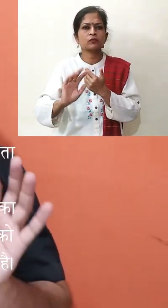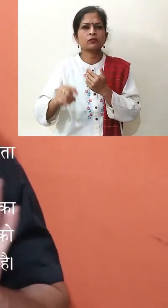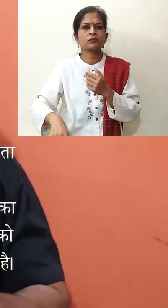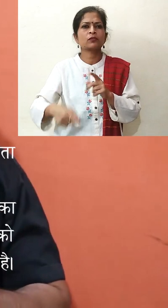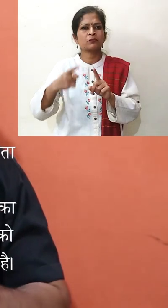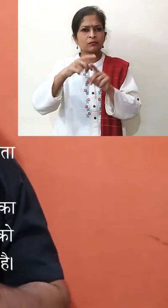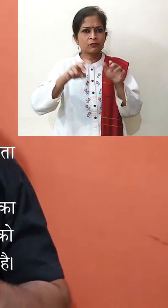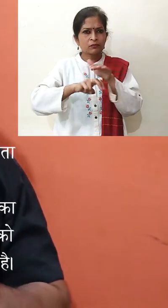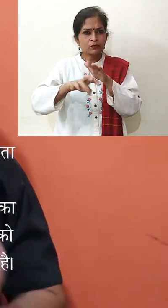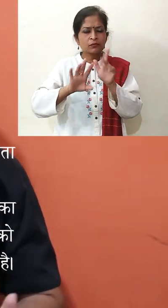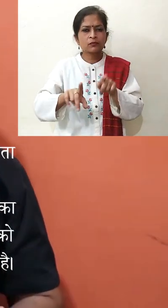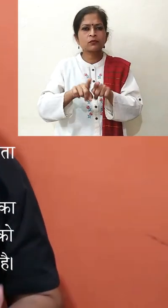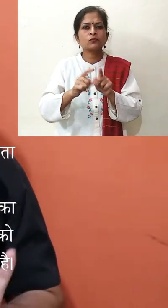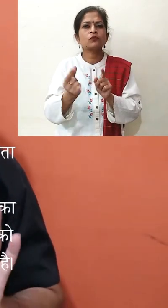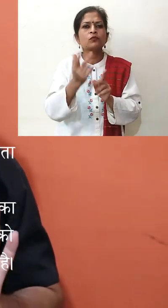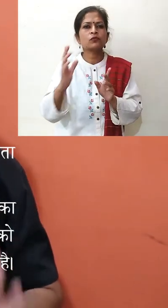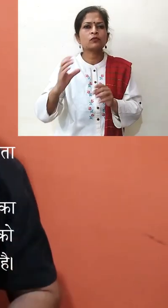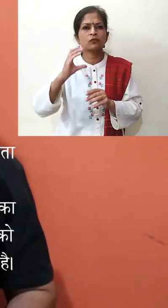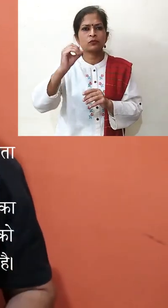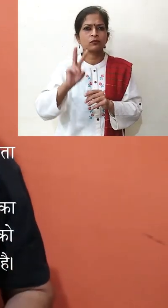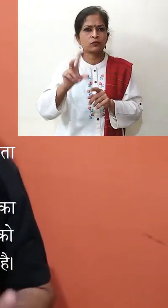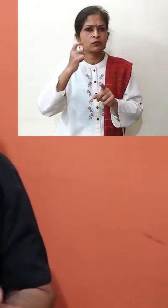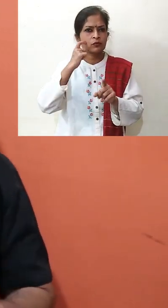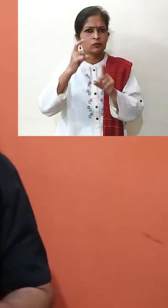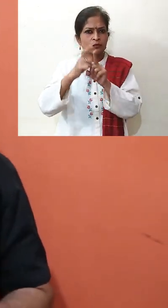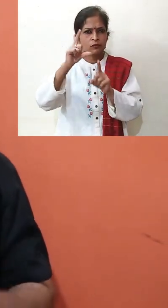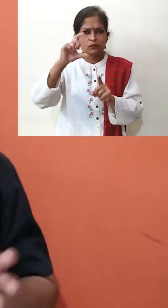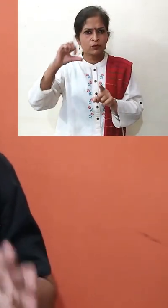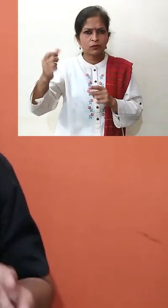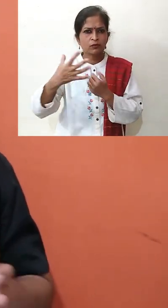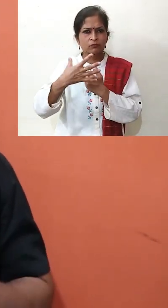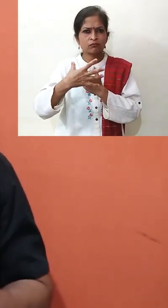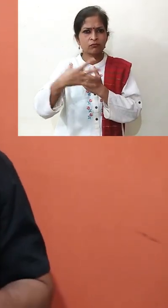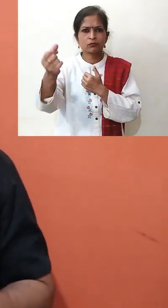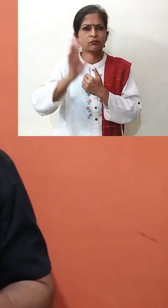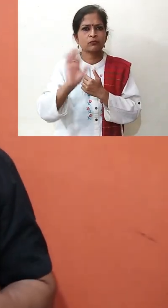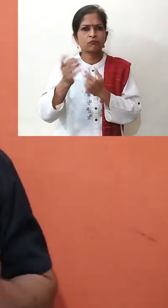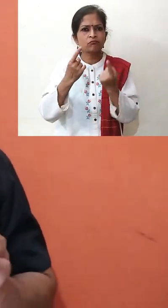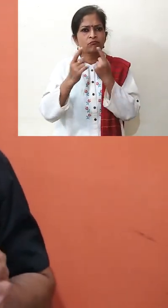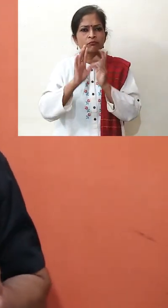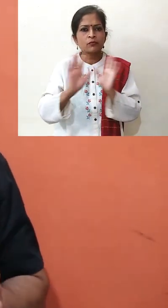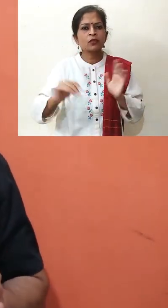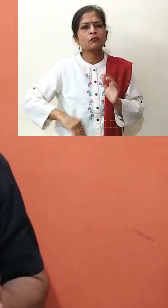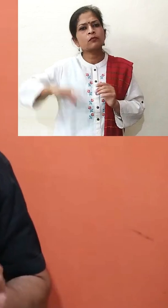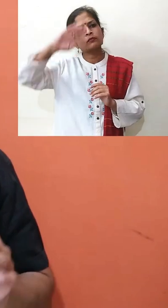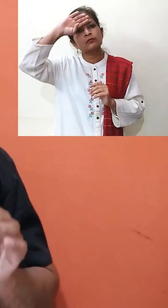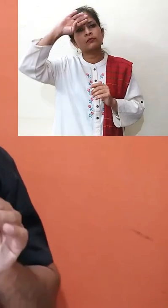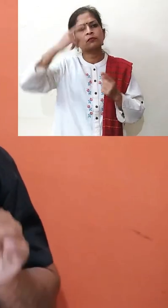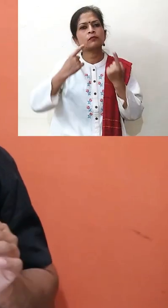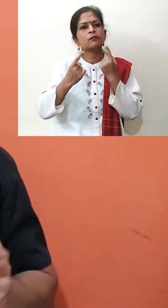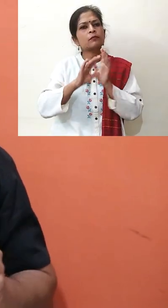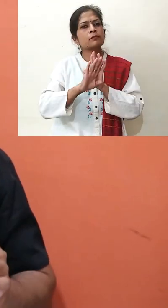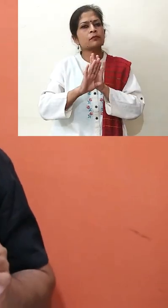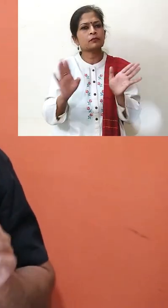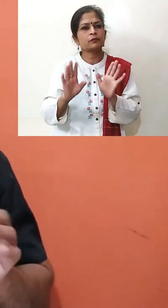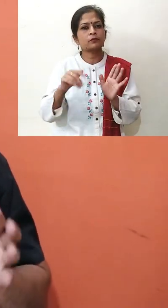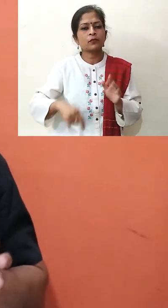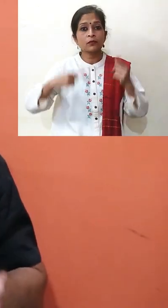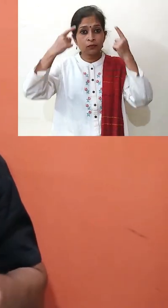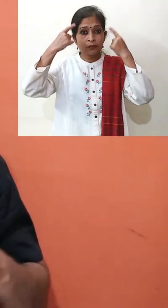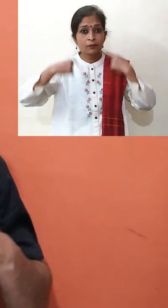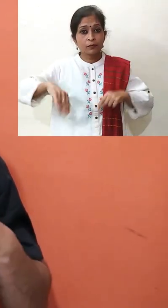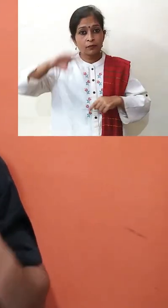जा रहे हैं उससे COVID-19 डागनोस नहीं कर रहे हैं उससे केवल हम body का temperature जो है माप रहे हैं body का temperature